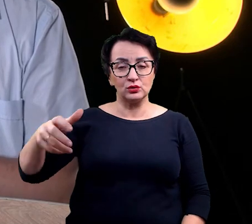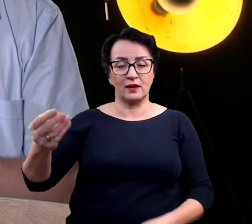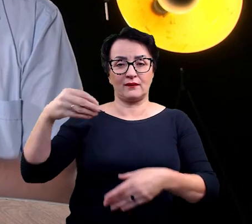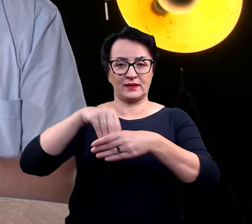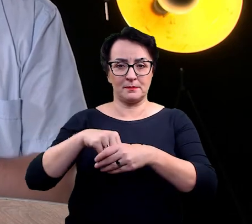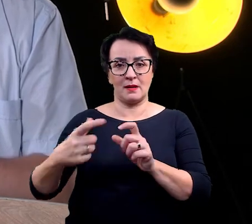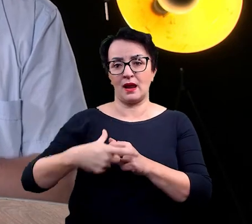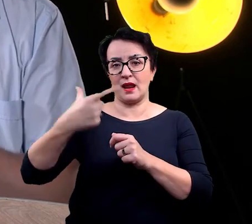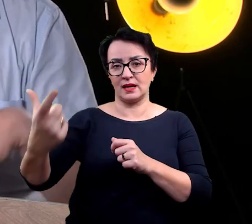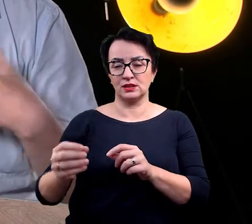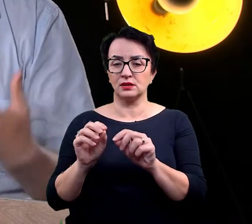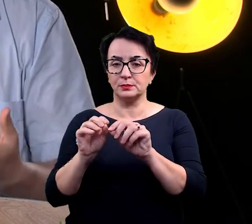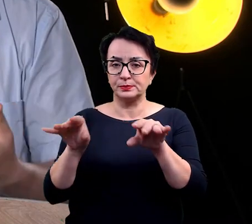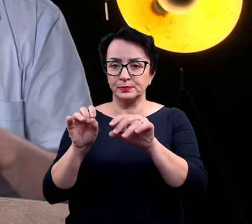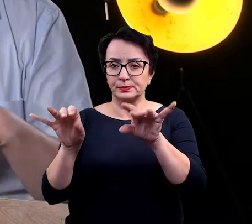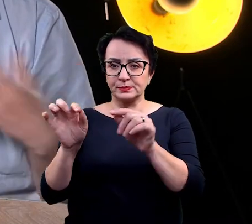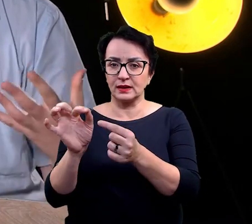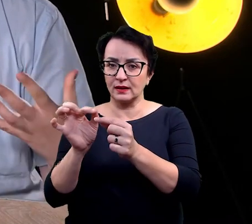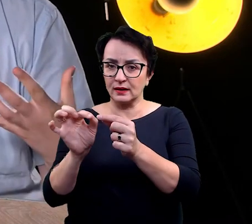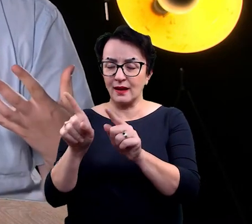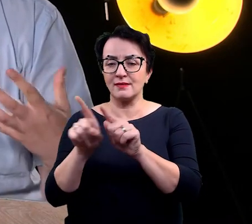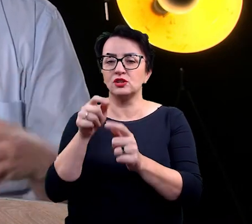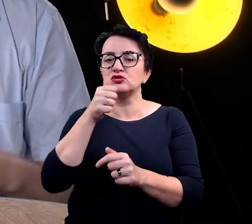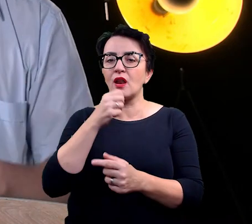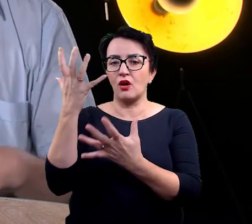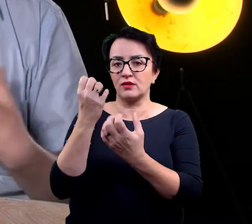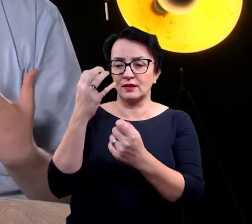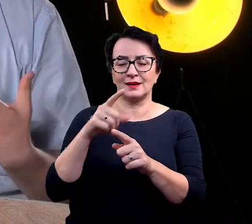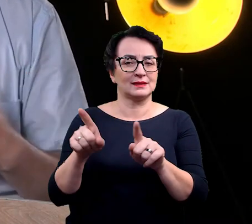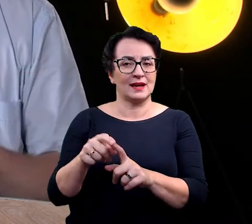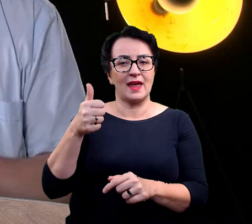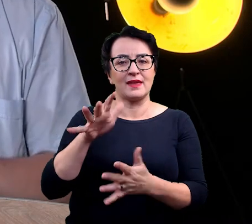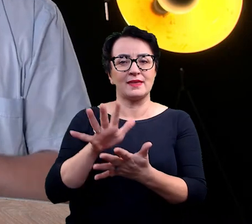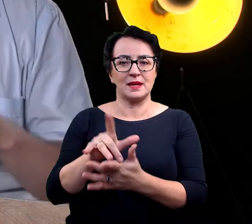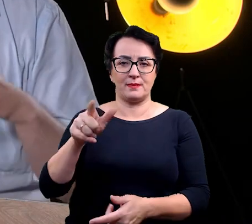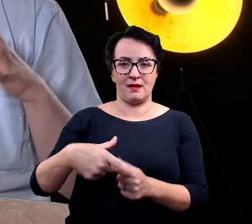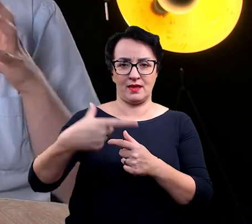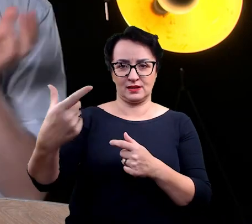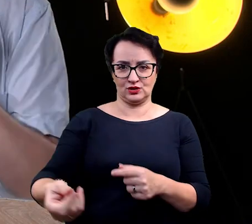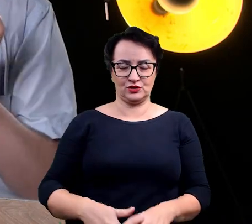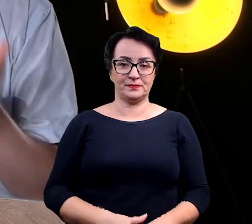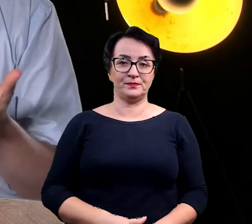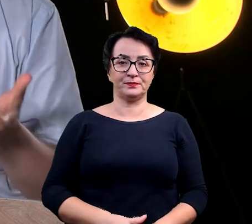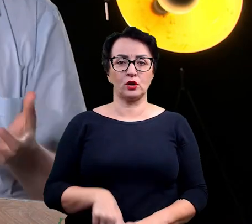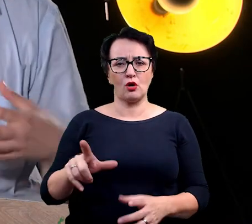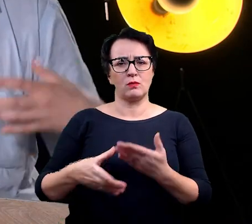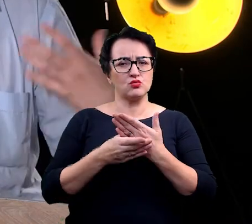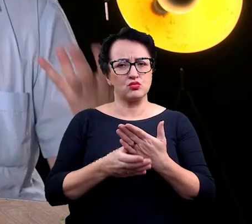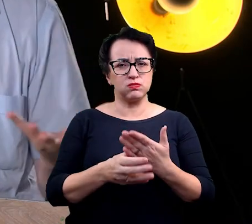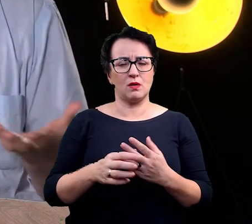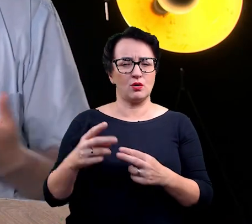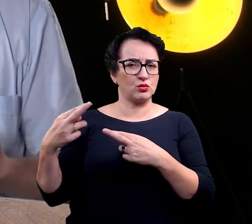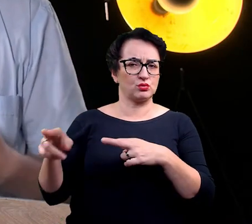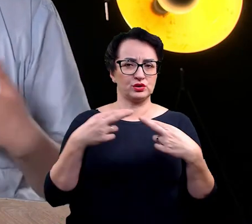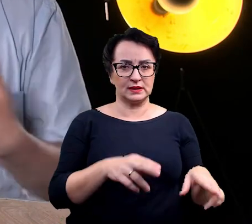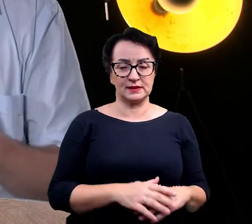fotosynteza jest prowadzona przez jeden typ liści. Także to są takie grube różnice, które